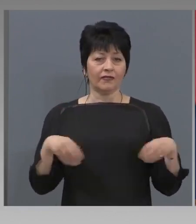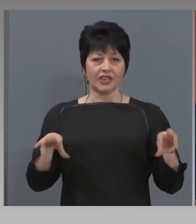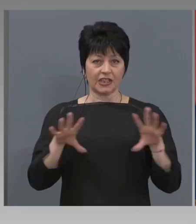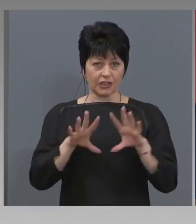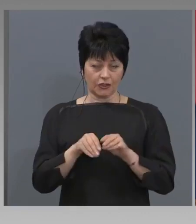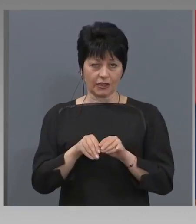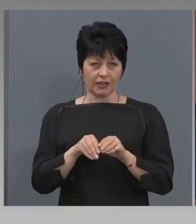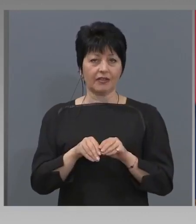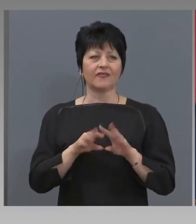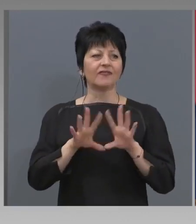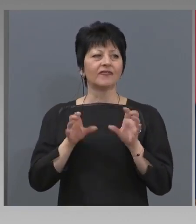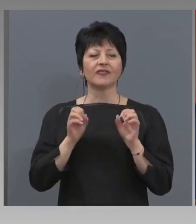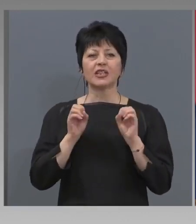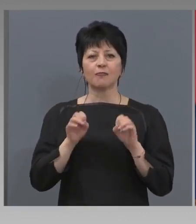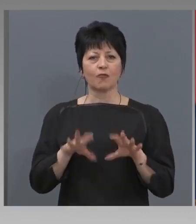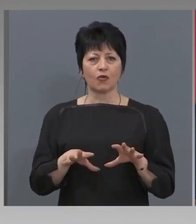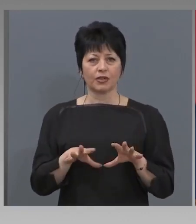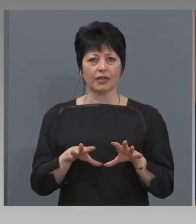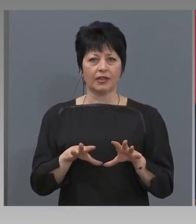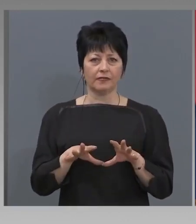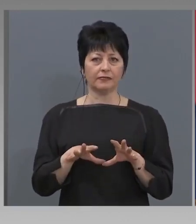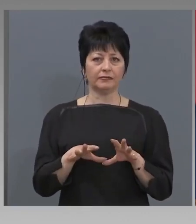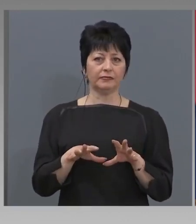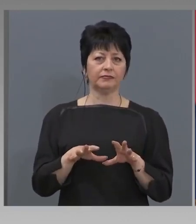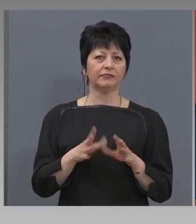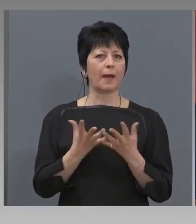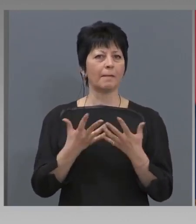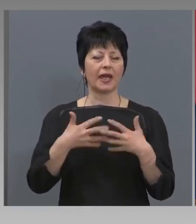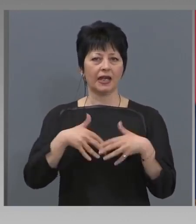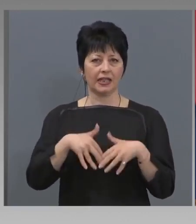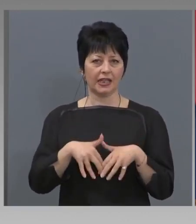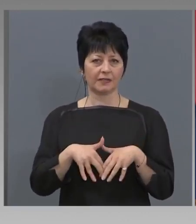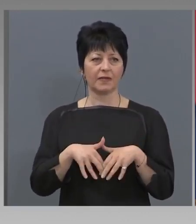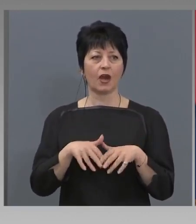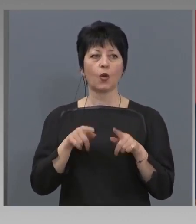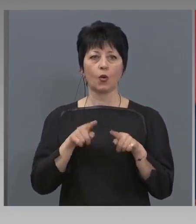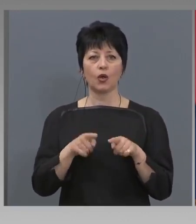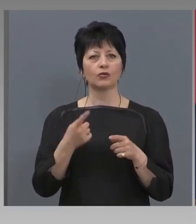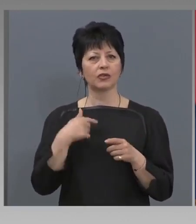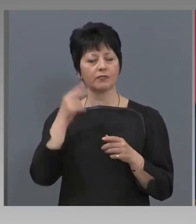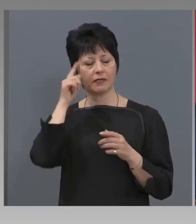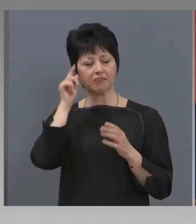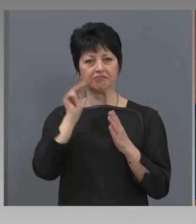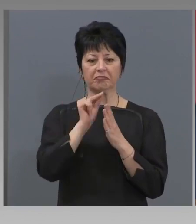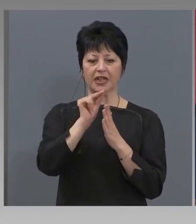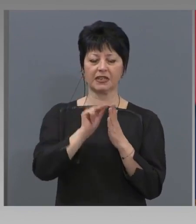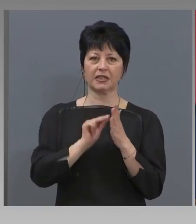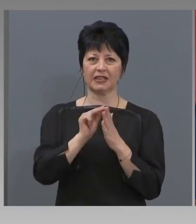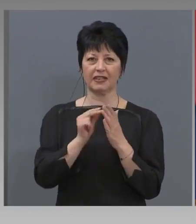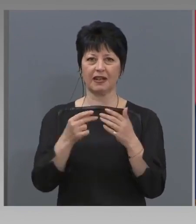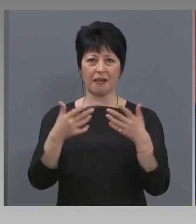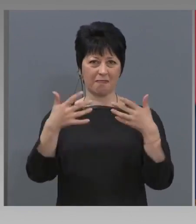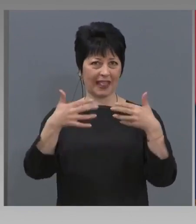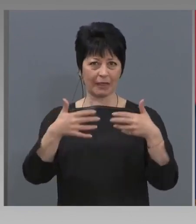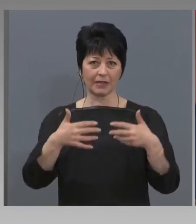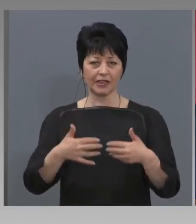Всички възможни механизми, които сме пресмятали математически,